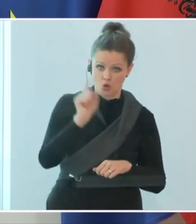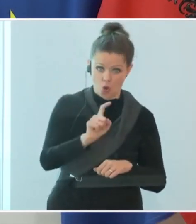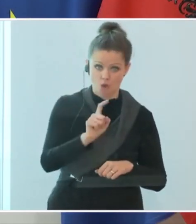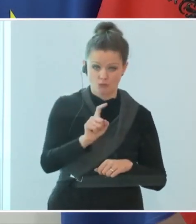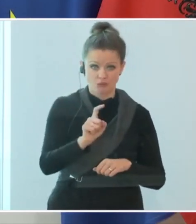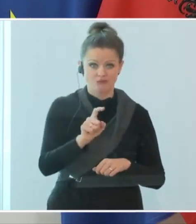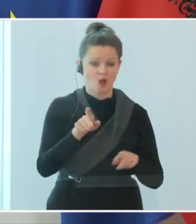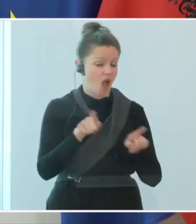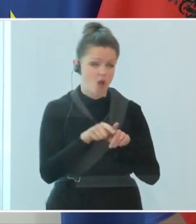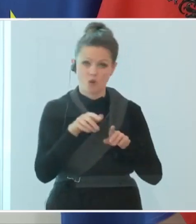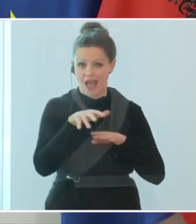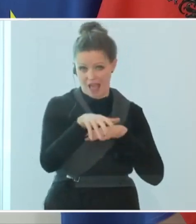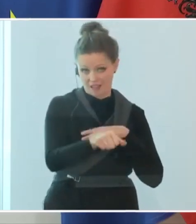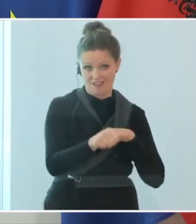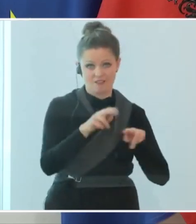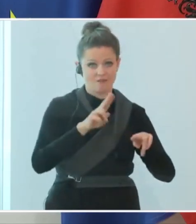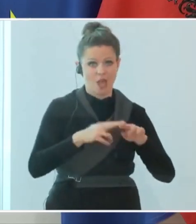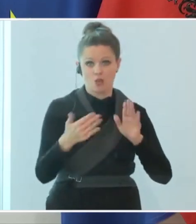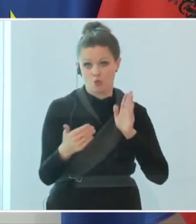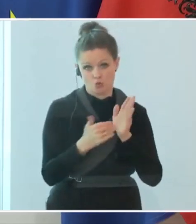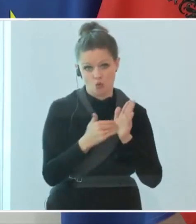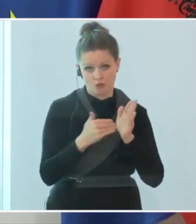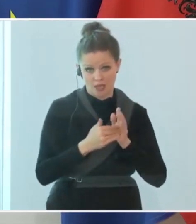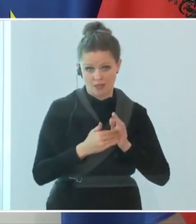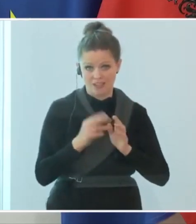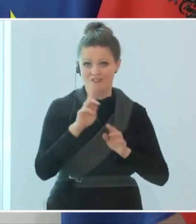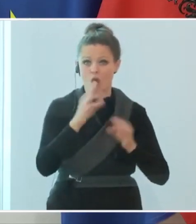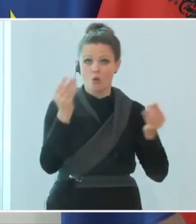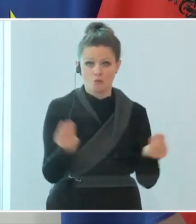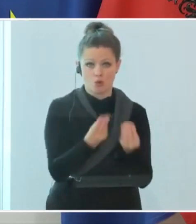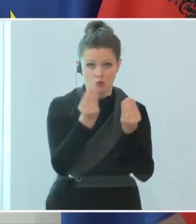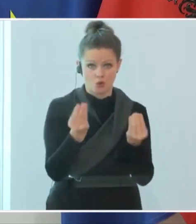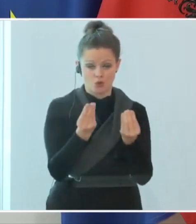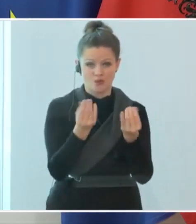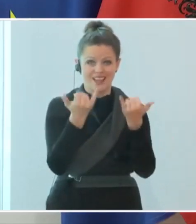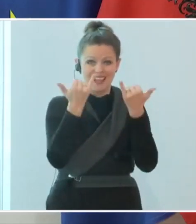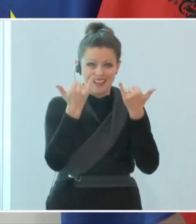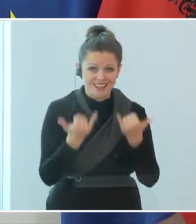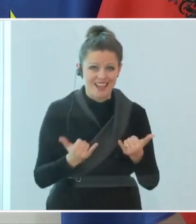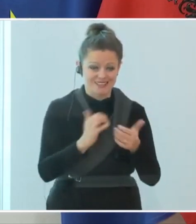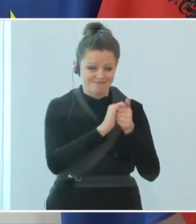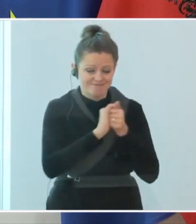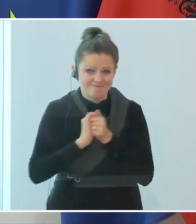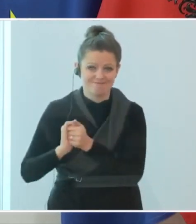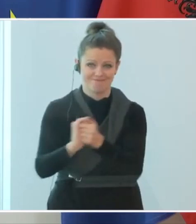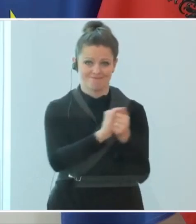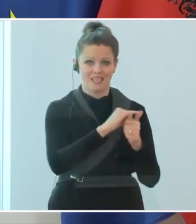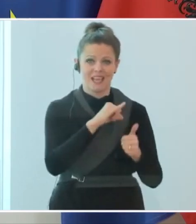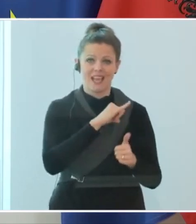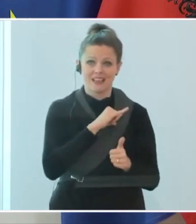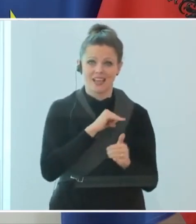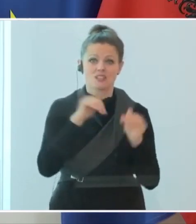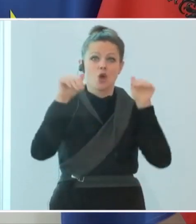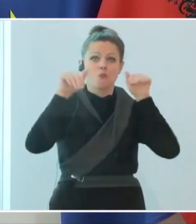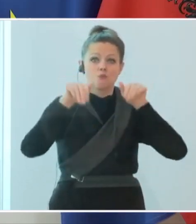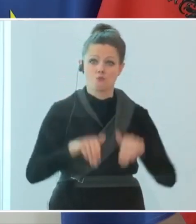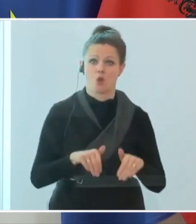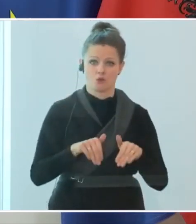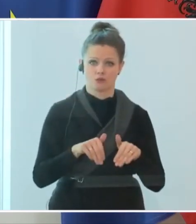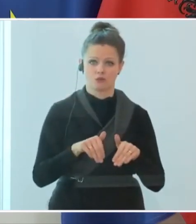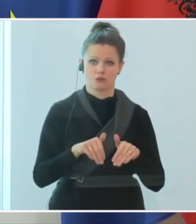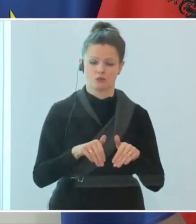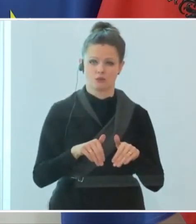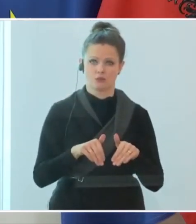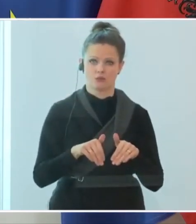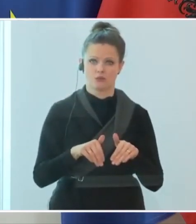Polizei eingreifen, wenn es notwendig ist, weil es jetzt das gemeinsame Interesse von uns allen sein muss, dass wir diese